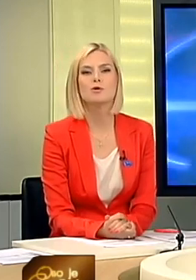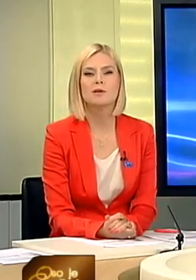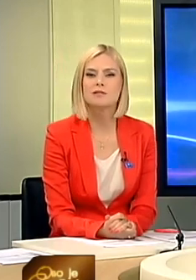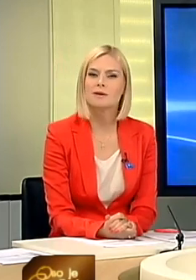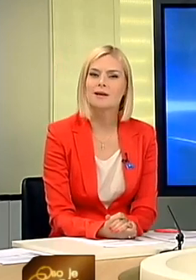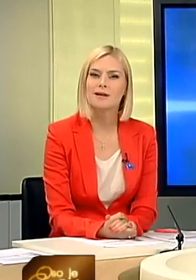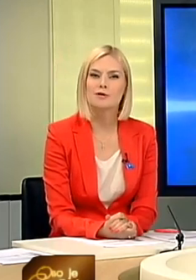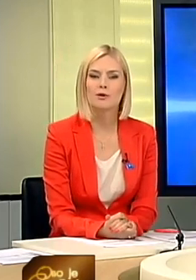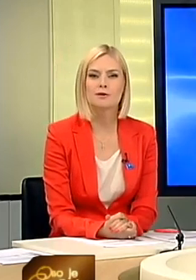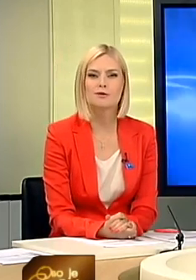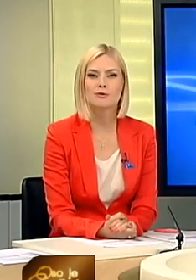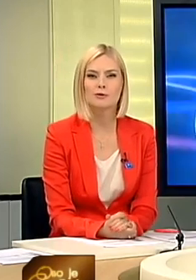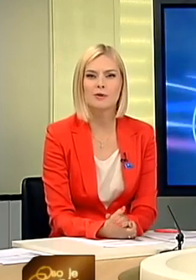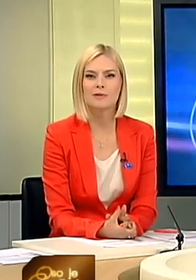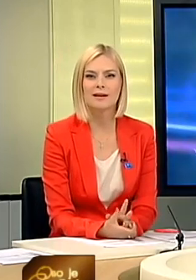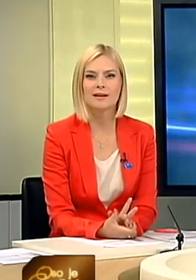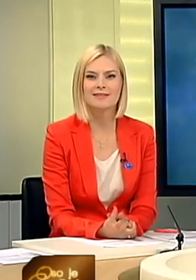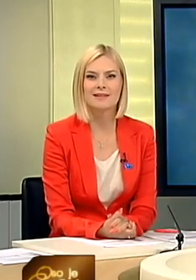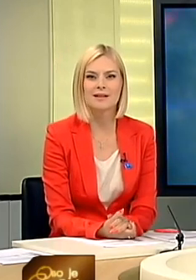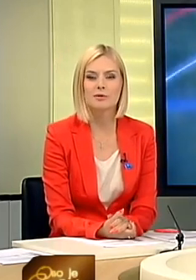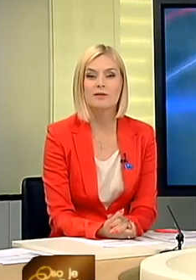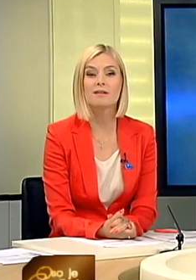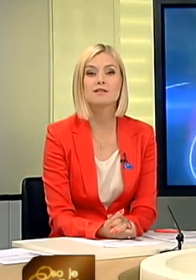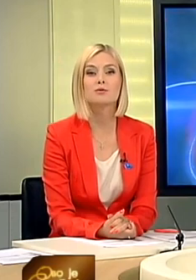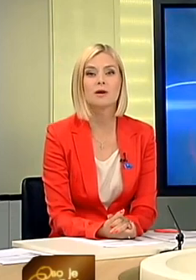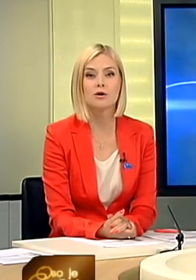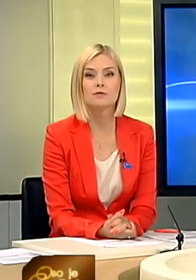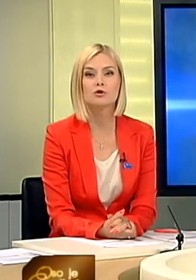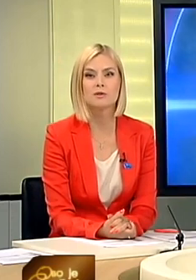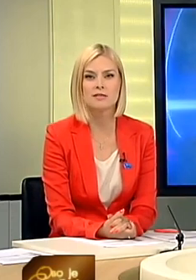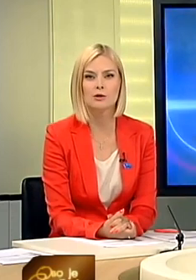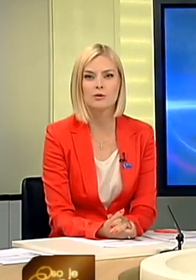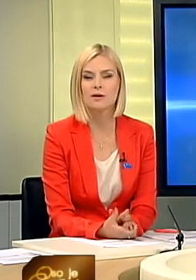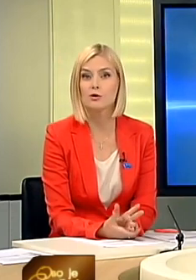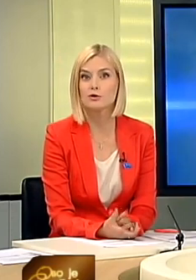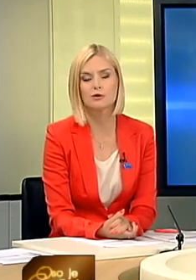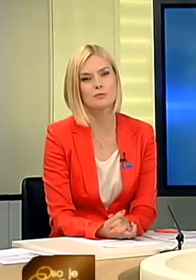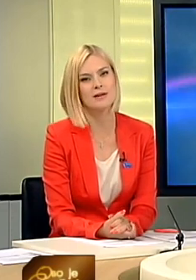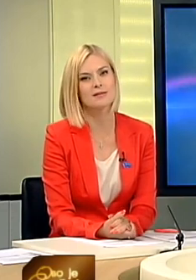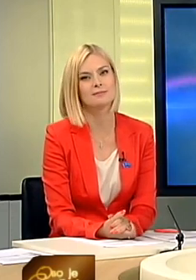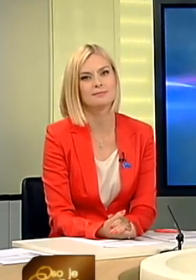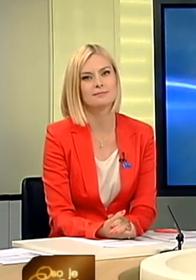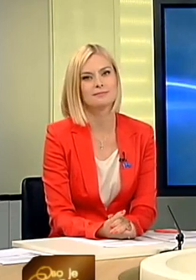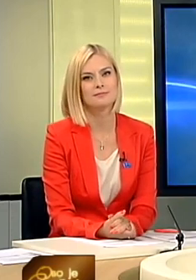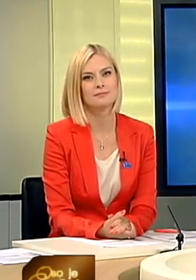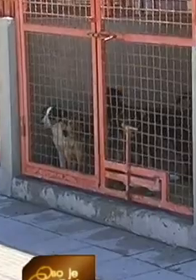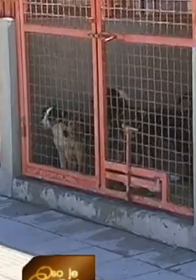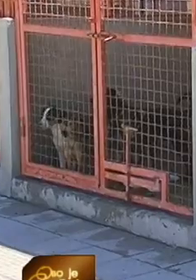kućnim ljubincima da lakše podnesu tople letnje dane, provaravali smo u Kragujevečkom azilu gde je oko stotinu pasa.